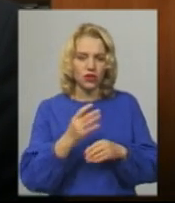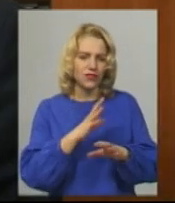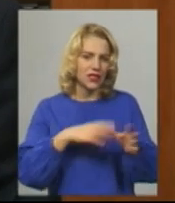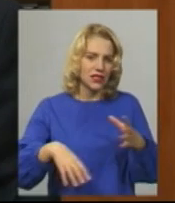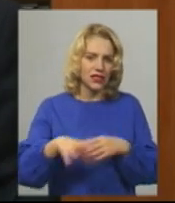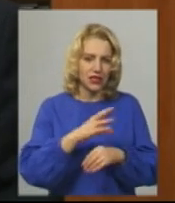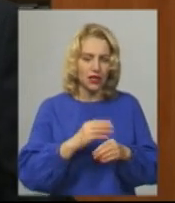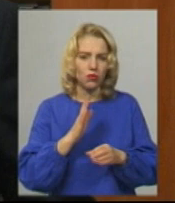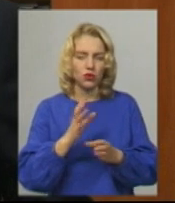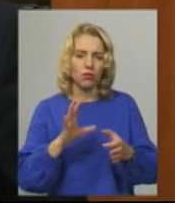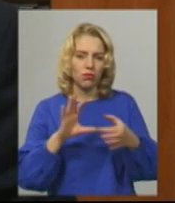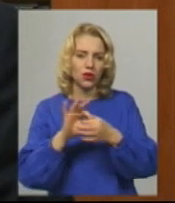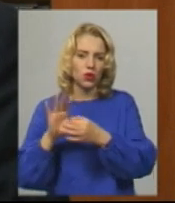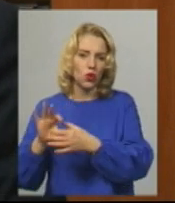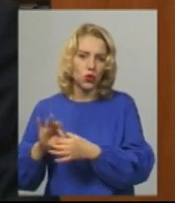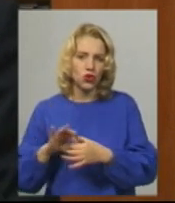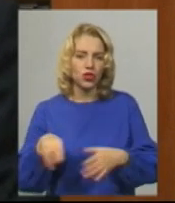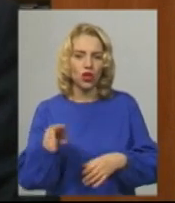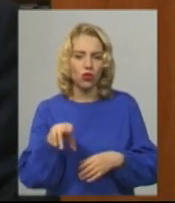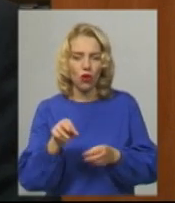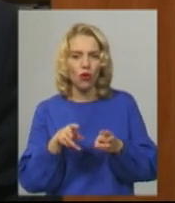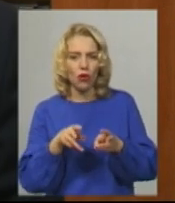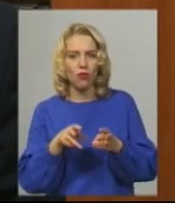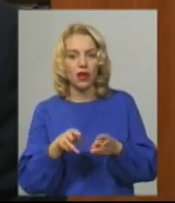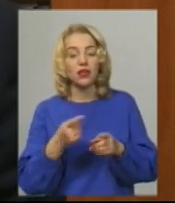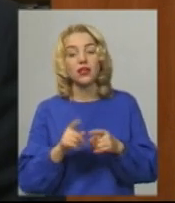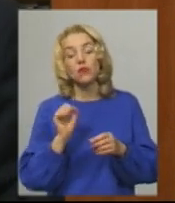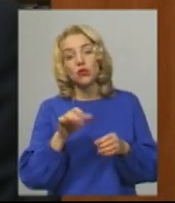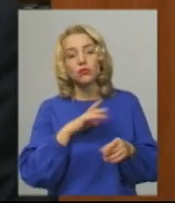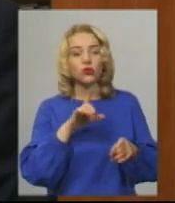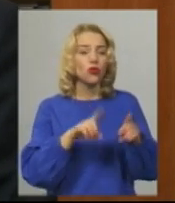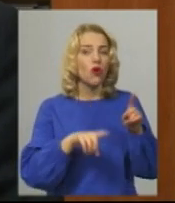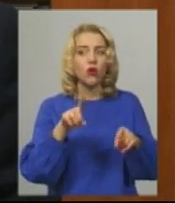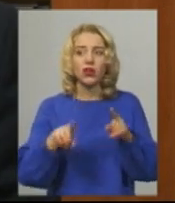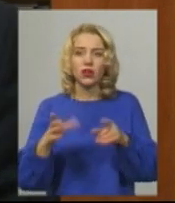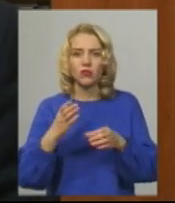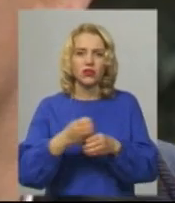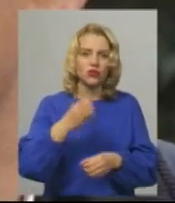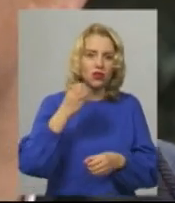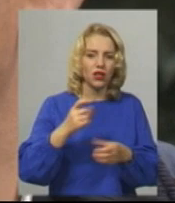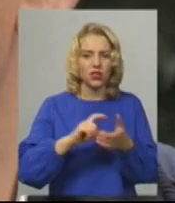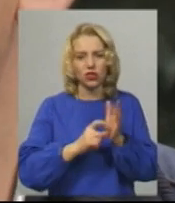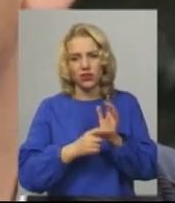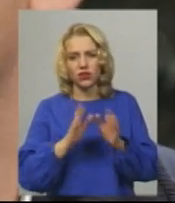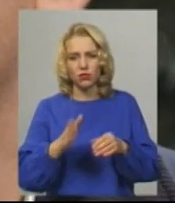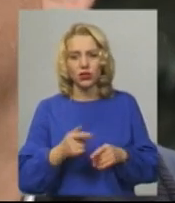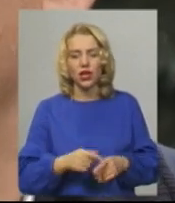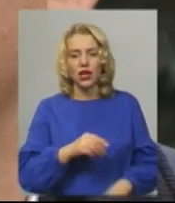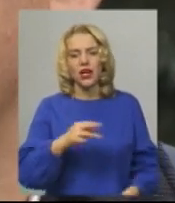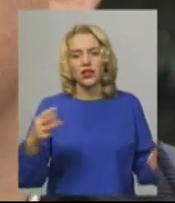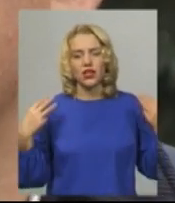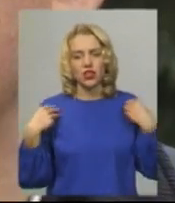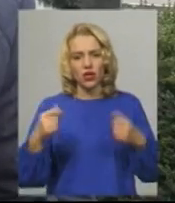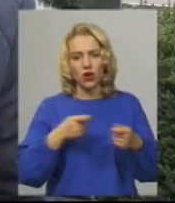опалення. Ну, а там, можливо, будуть залишатись питання десь по окремим стоякам, по окремим квартирам. Начальник управління житлово